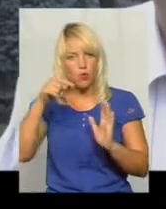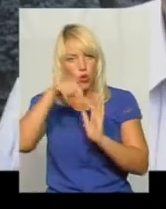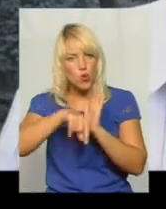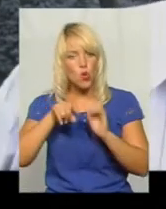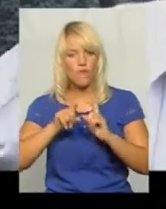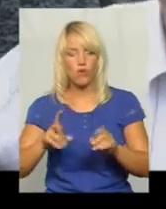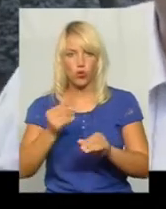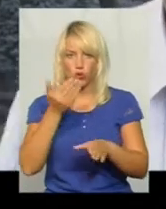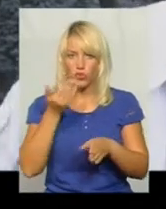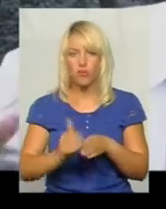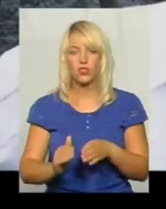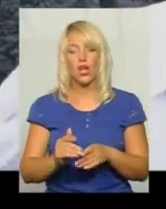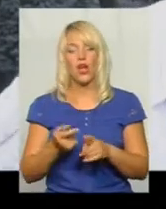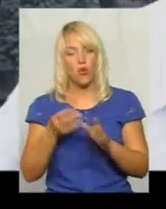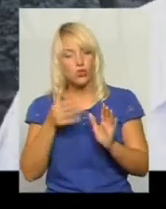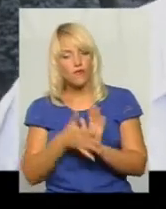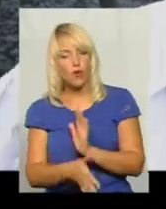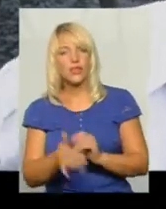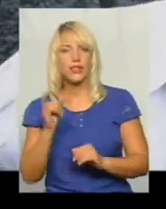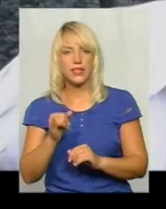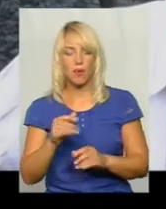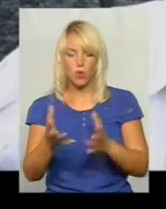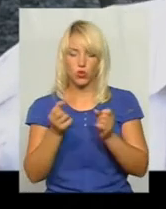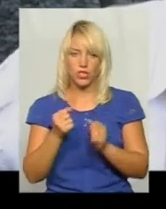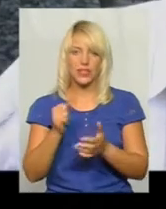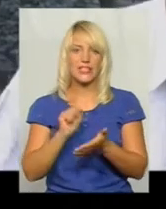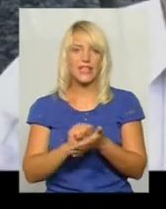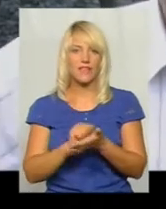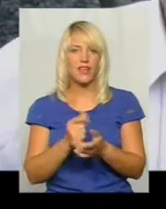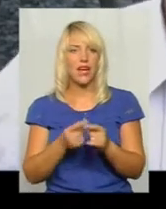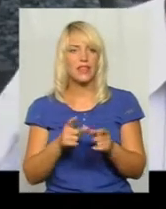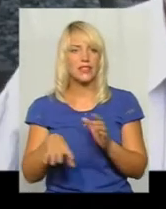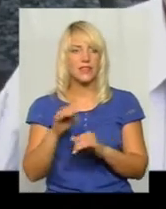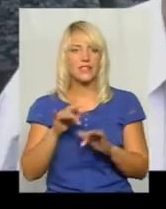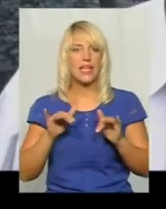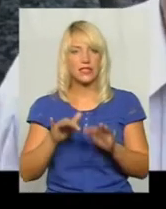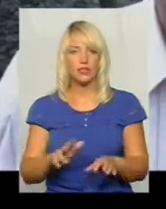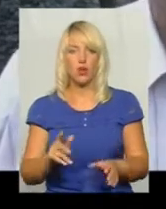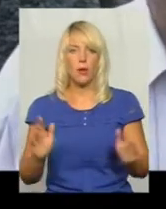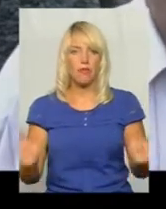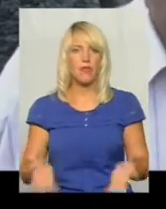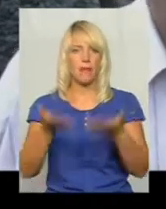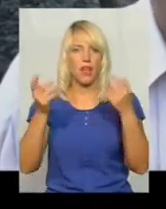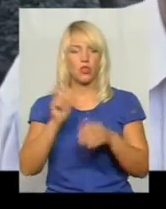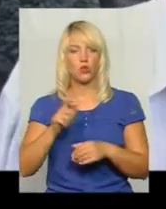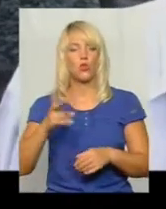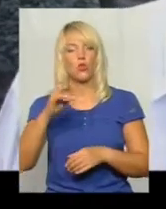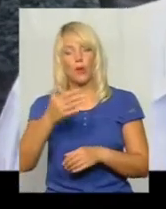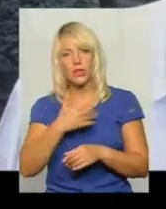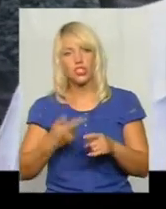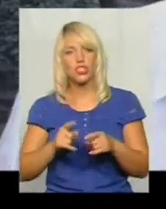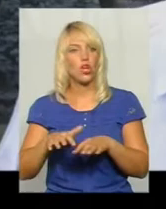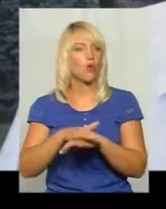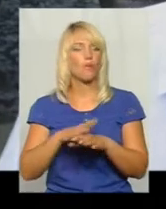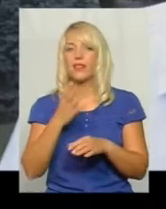Виділити гроші, праше освоїти, отримати сертифікат на це все діло і піднімати людей. Але ми ще до громади і не